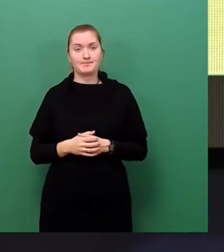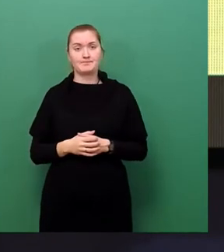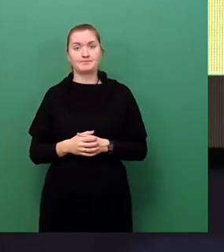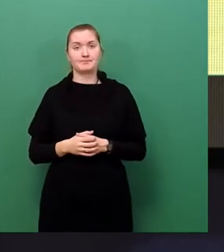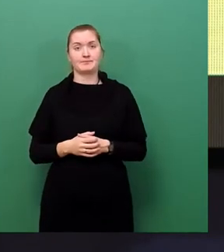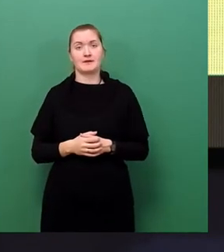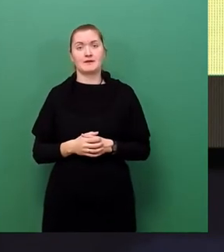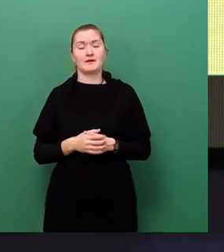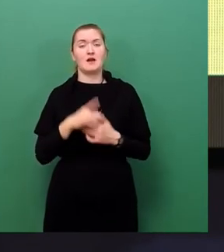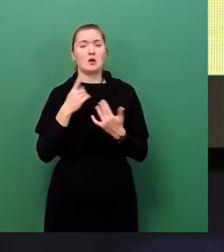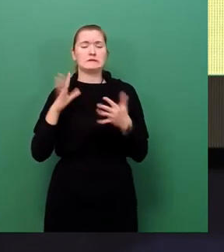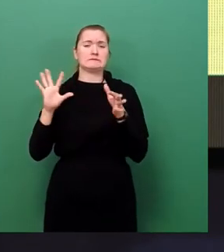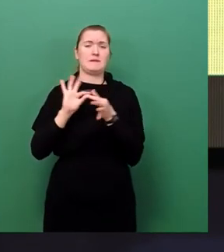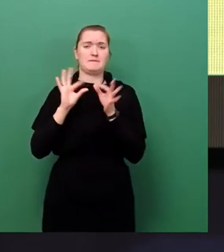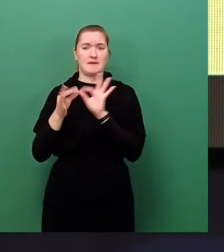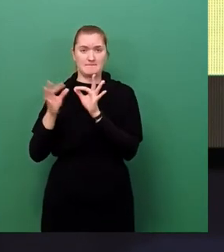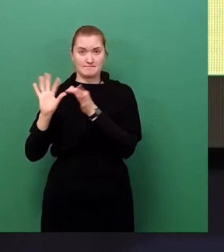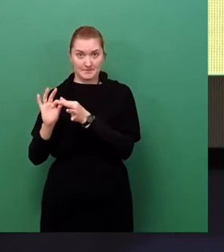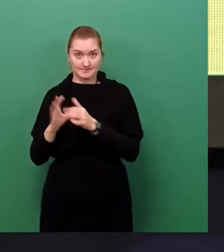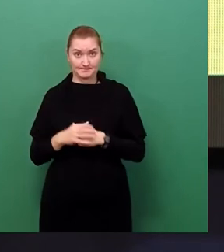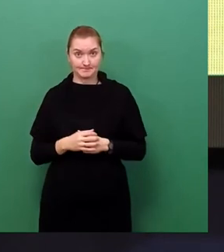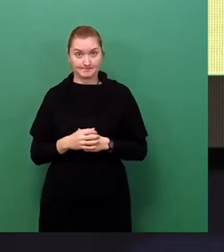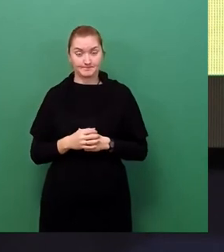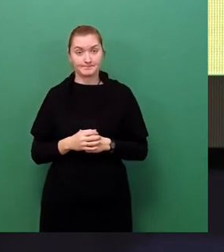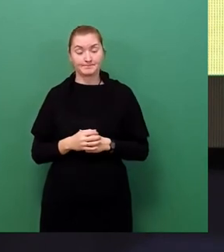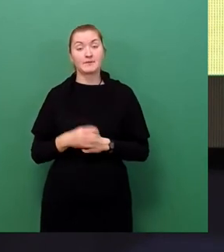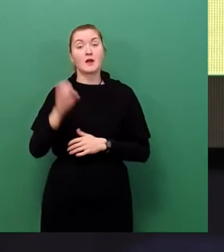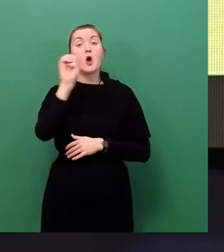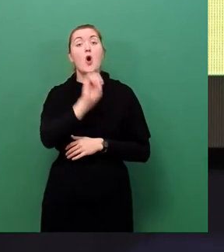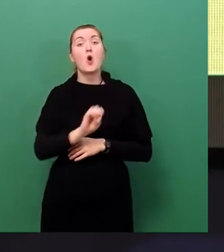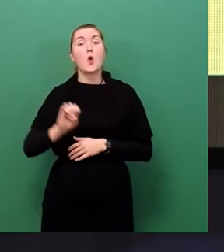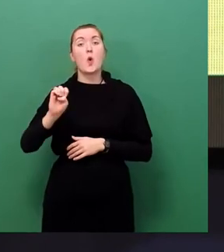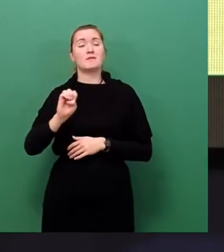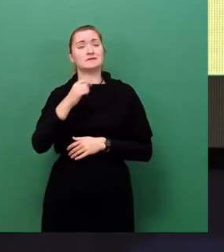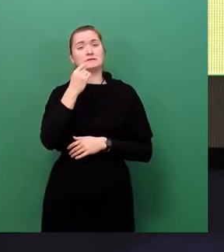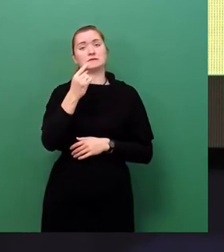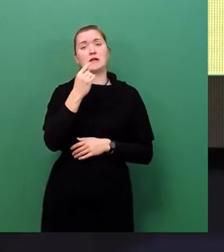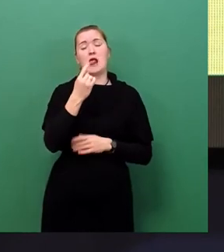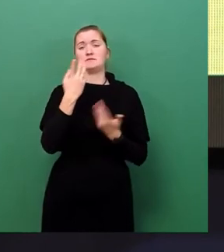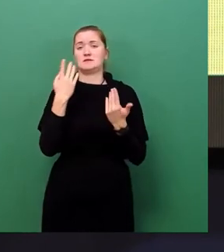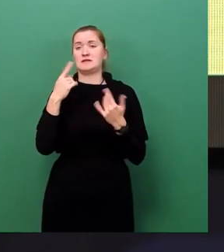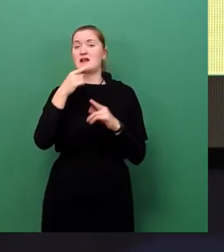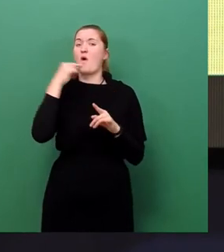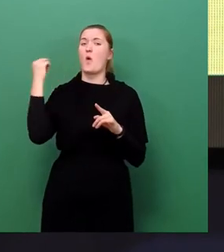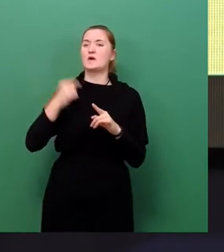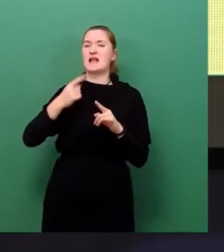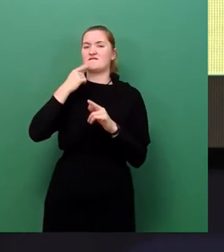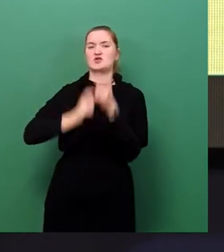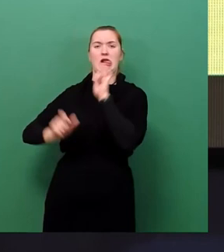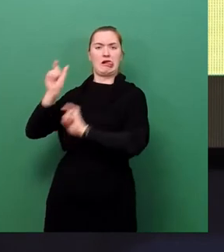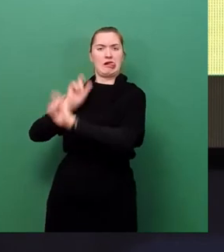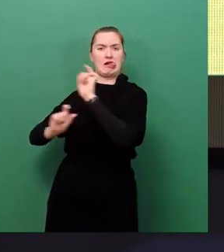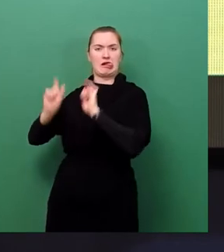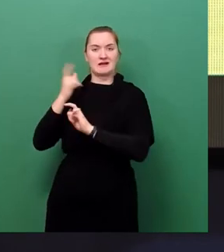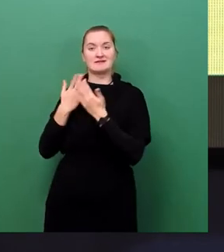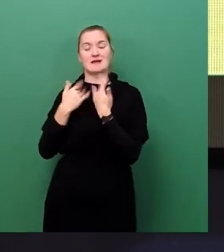verknüpft sind. Insbesondere hat die EU durch ihre Sanktionspolitik gegen Russland diese in die Arme von China getrieben.